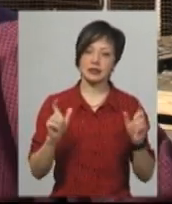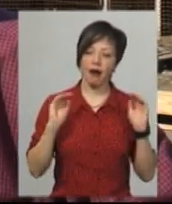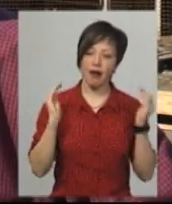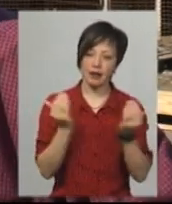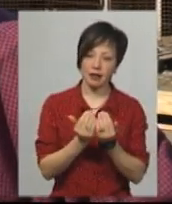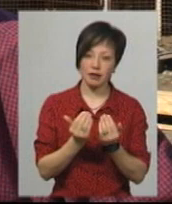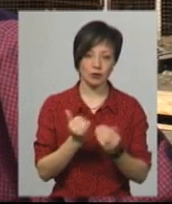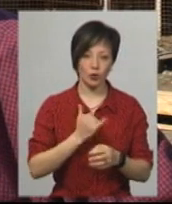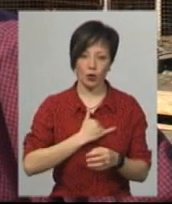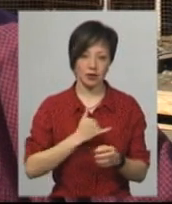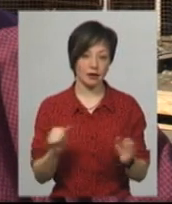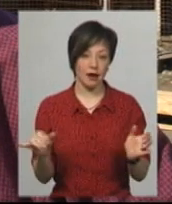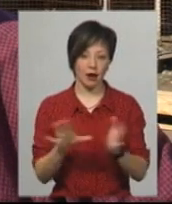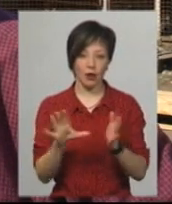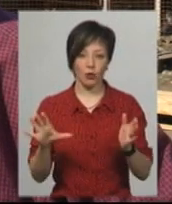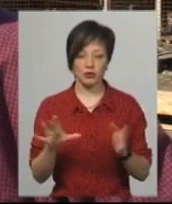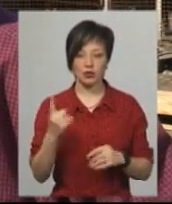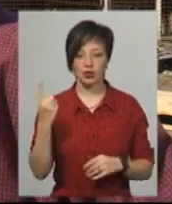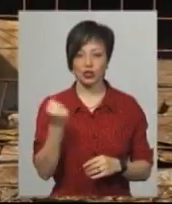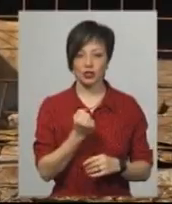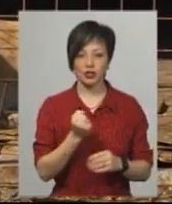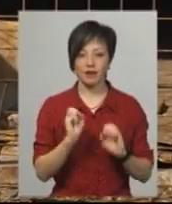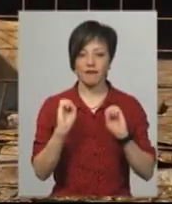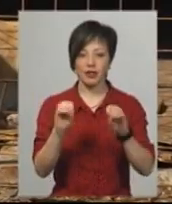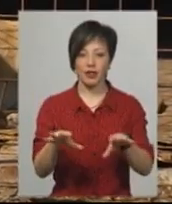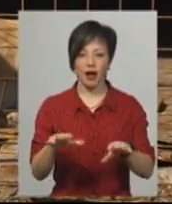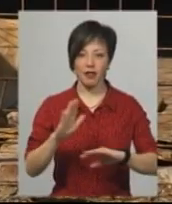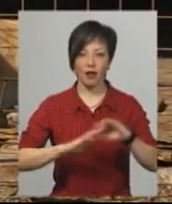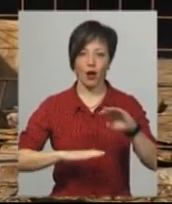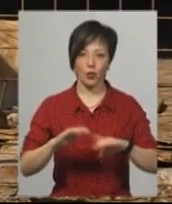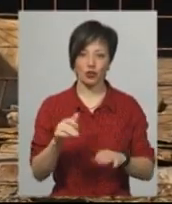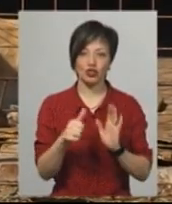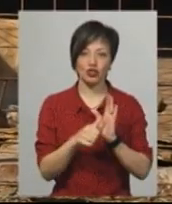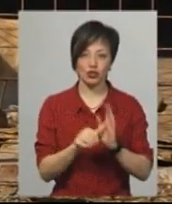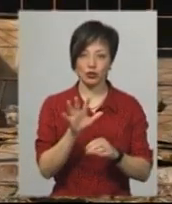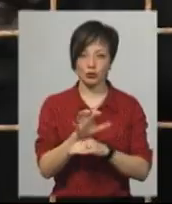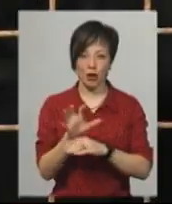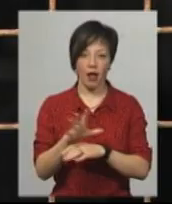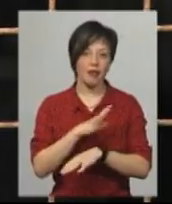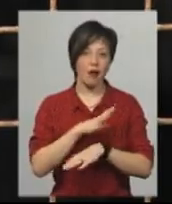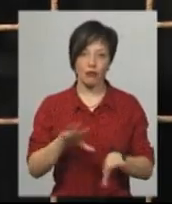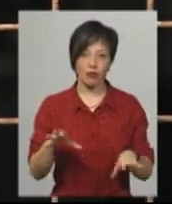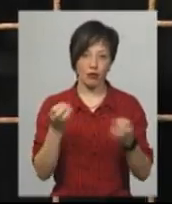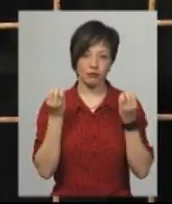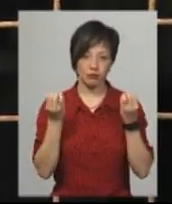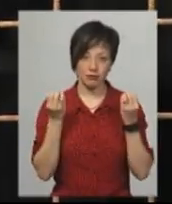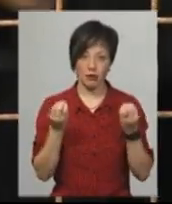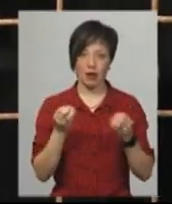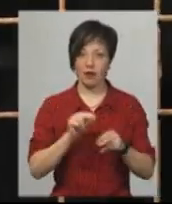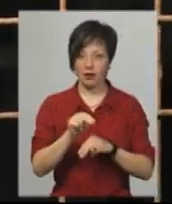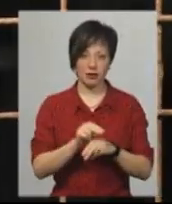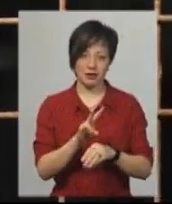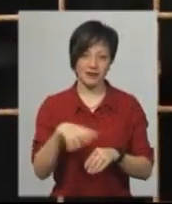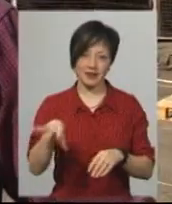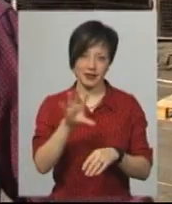рекорд. Ми за тиждень віддали шість собачок. Забрані з притулку собаки не були породистими або вишколеними. Були такі, як і